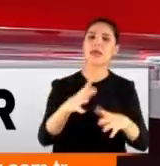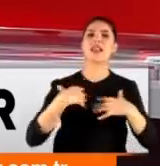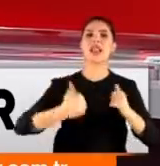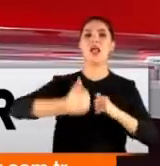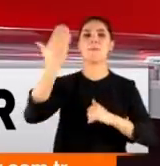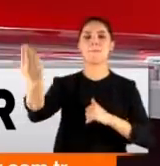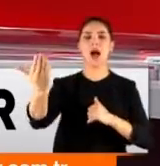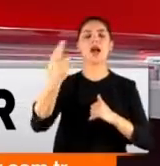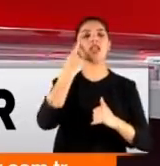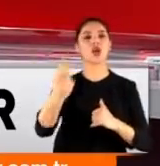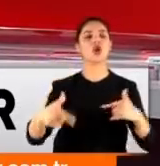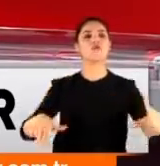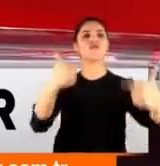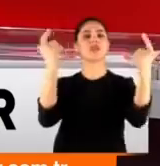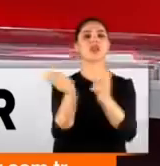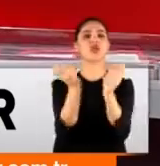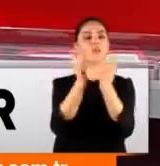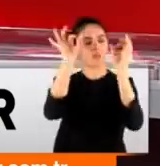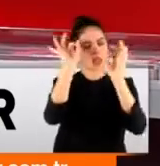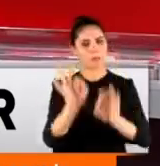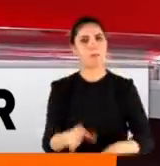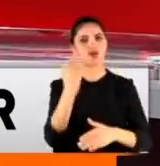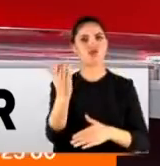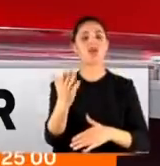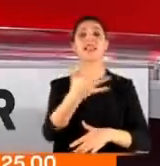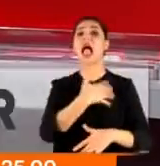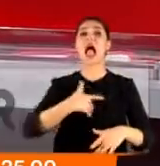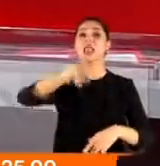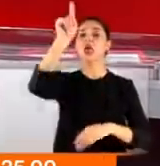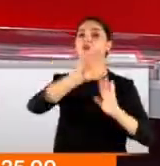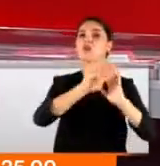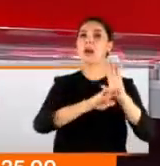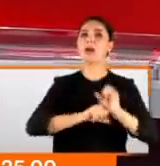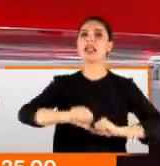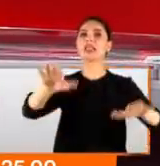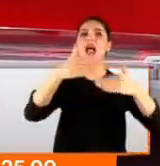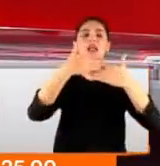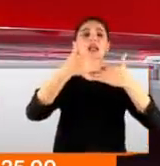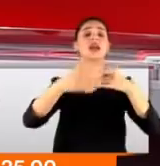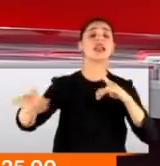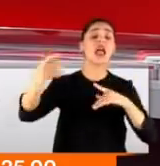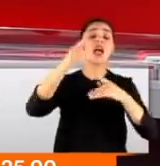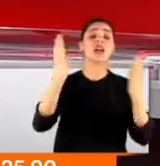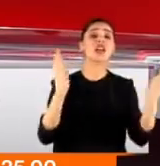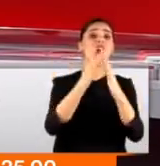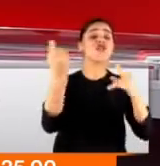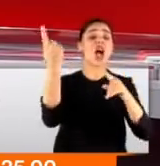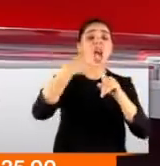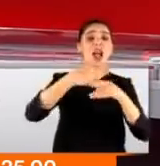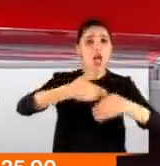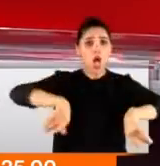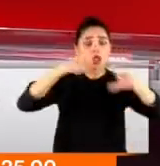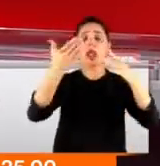Bakanı Fahrettin Koca Başkanlığı'nda video konferans yolunda toplandı. Ana gündem maddesi salgına karşı ek yeni tedbir gelir mi?